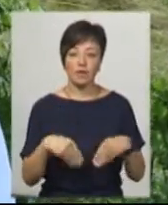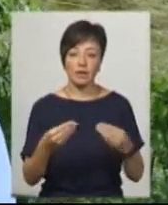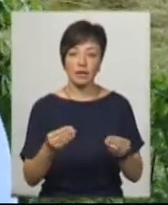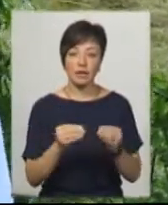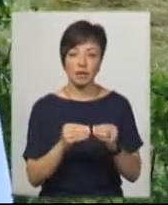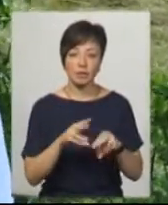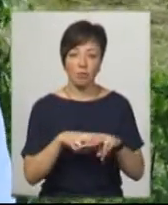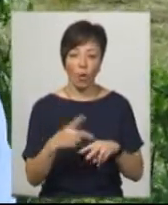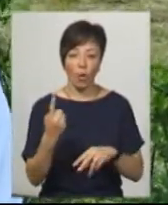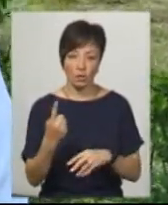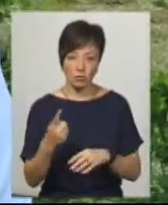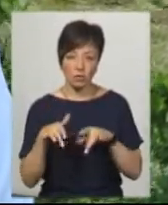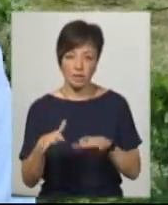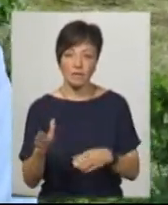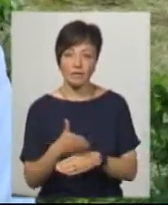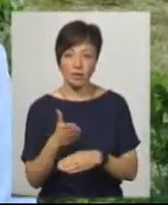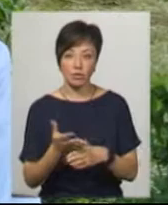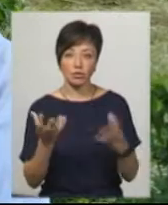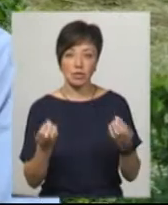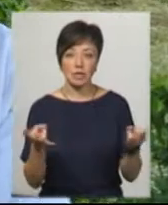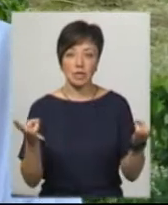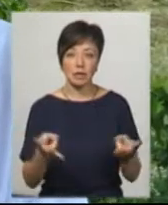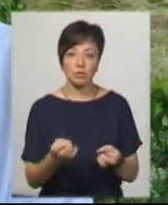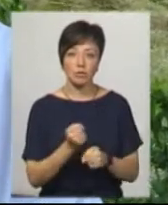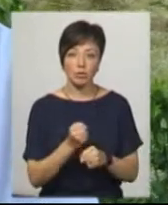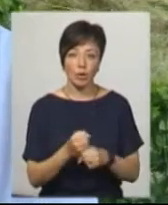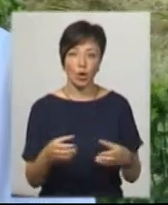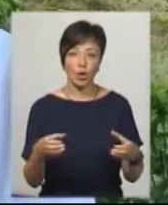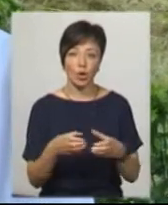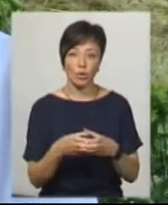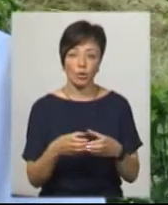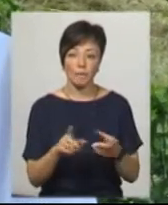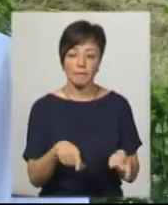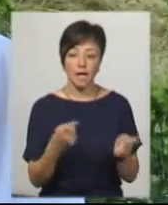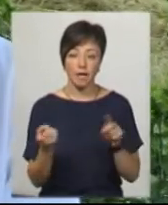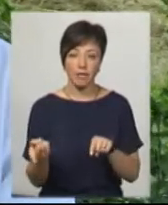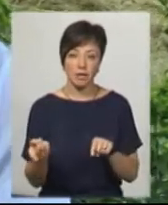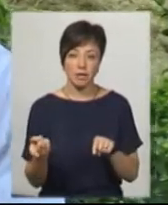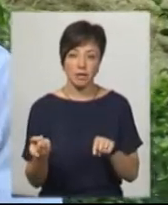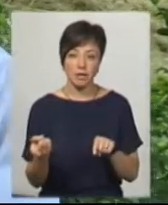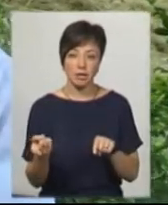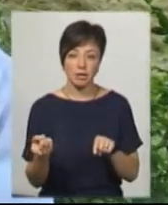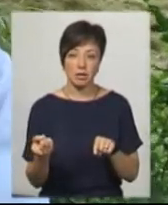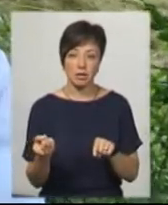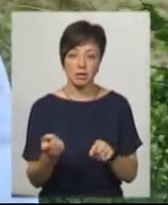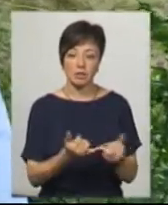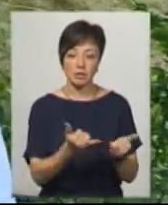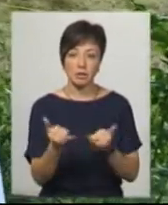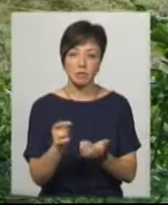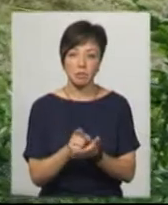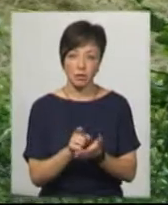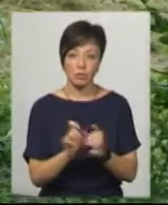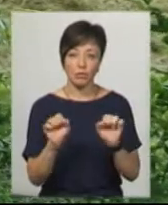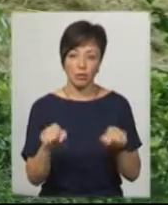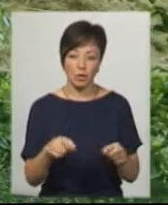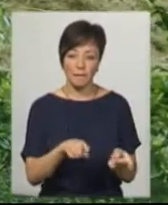Один в процесі виготовлення. Їм ще треба буде зробити групу, перевезти їх, забезпечити їх пенсію. І тоді ми